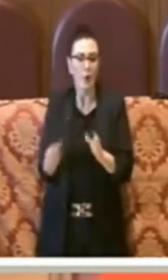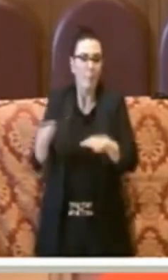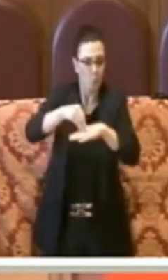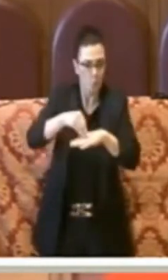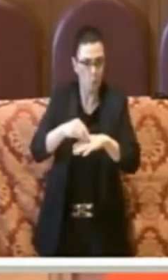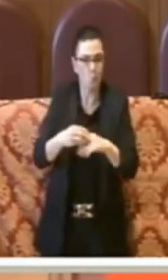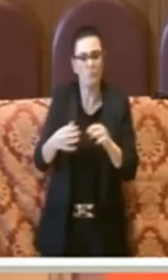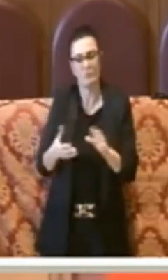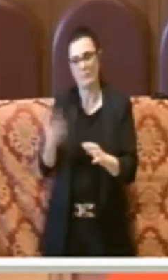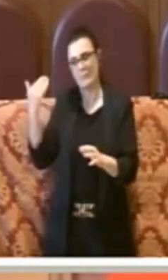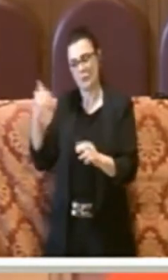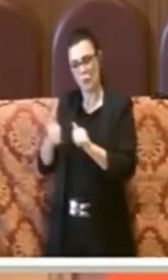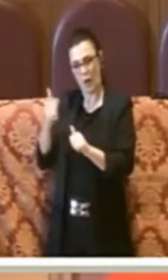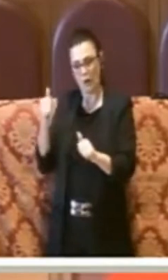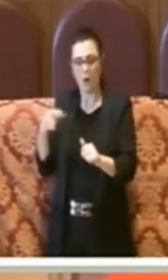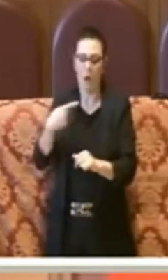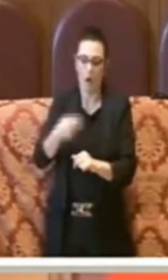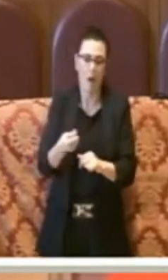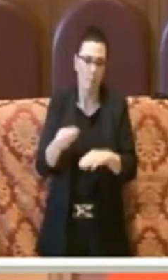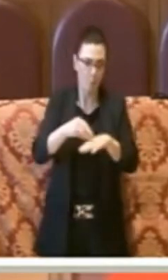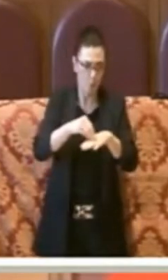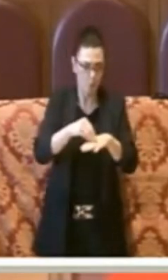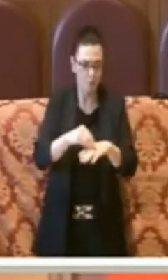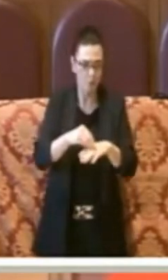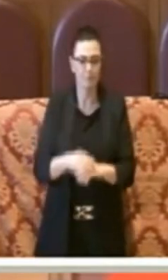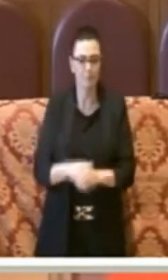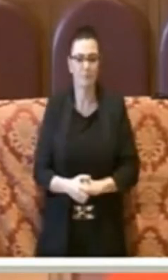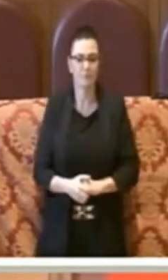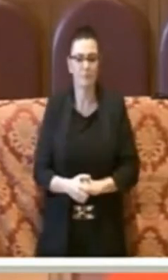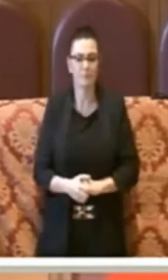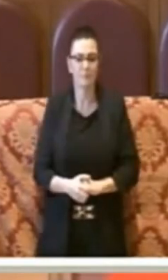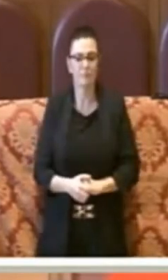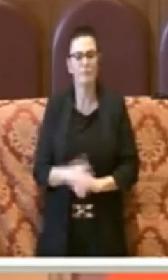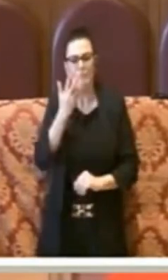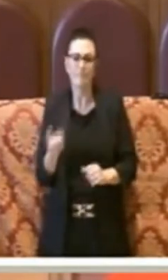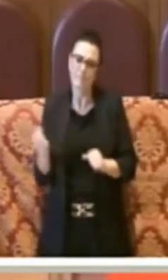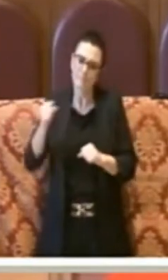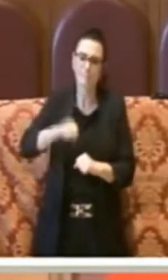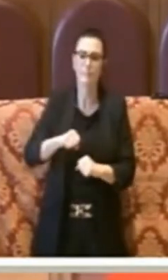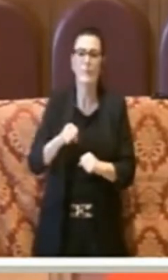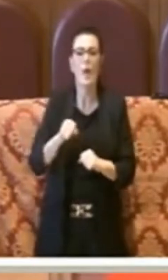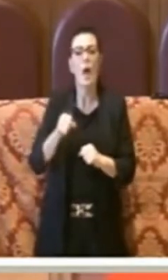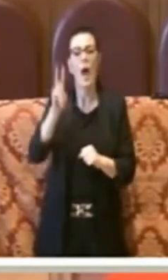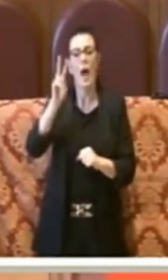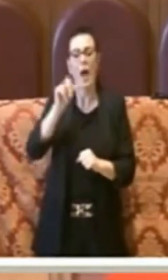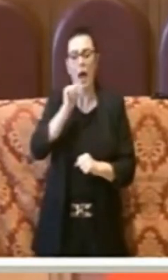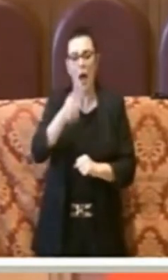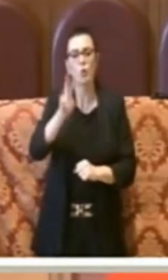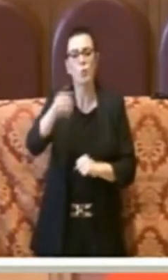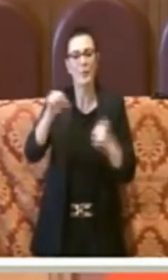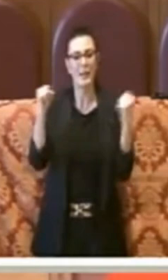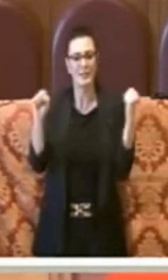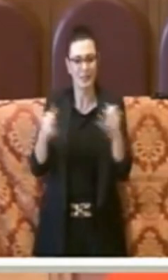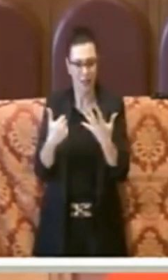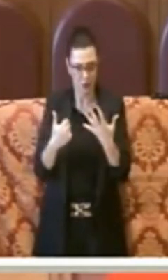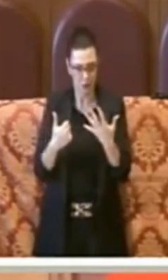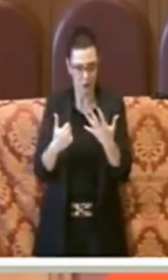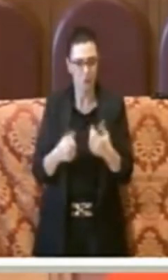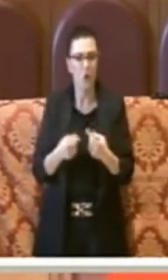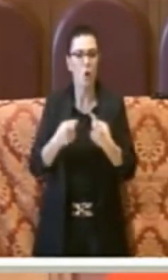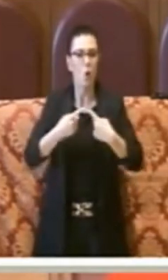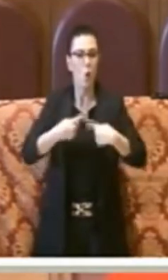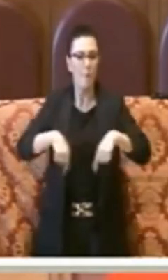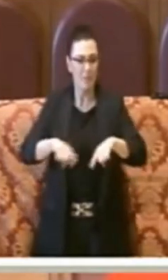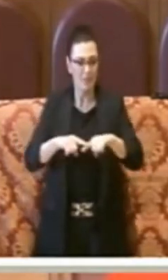precedente. Aggiungerei che nel 2016 il commissario Tronca, così siamo tutti tranquilli,